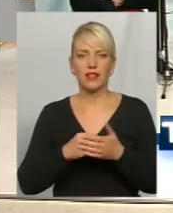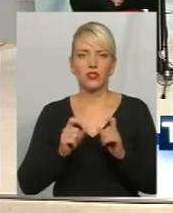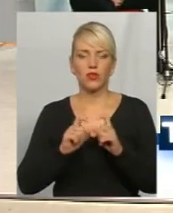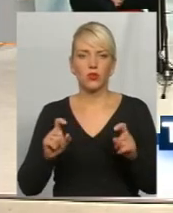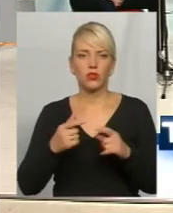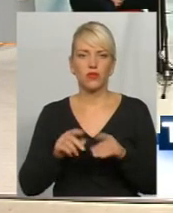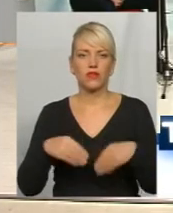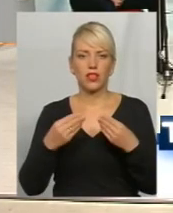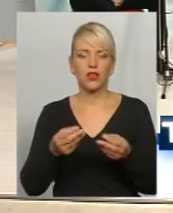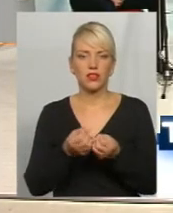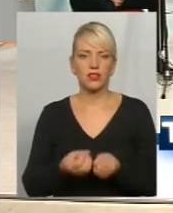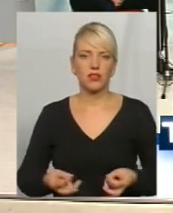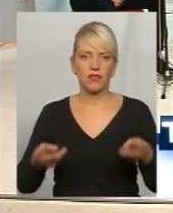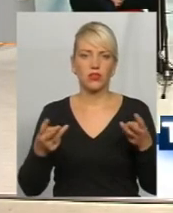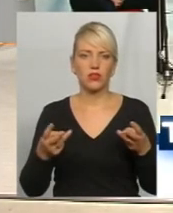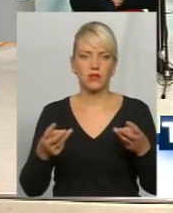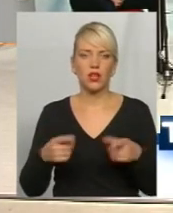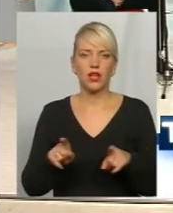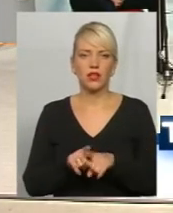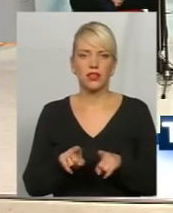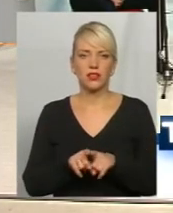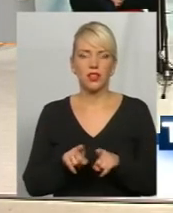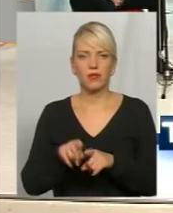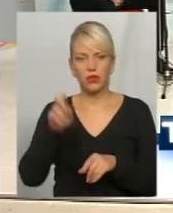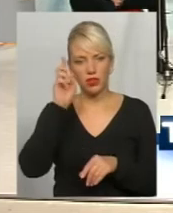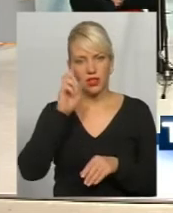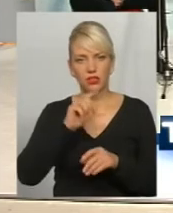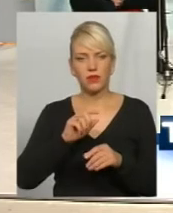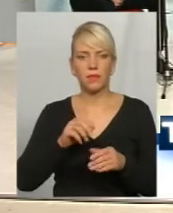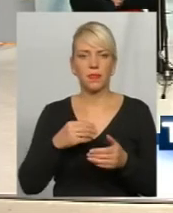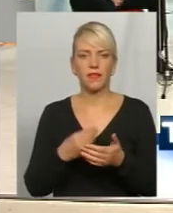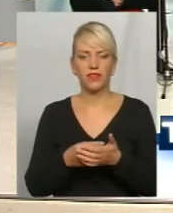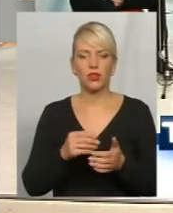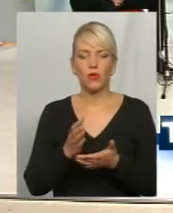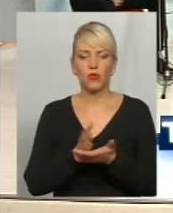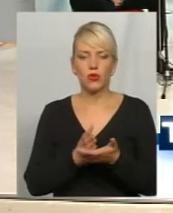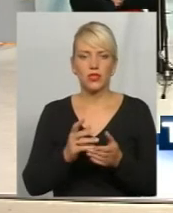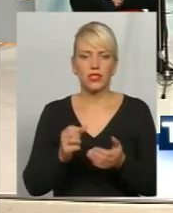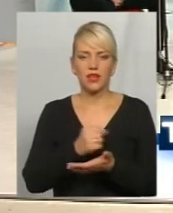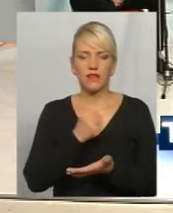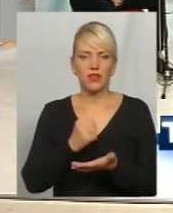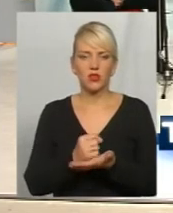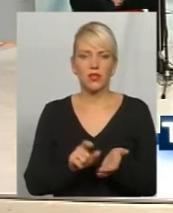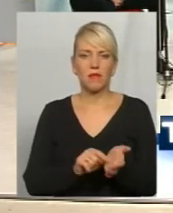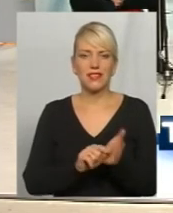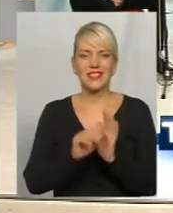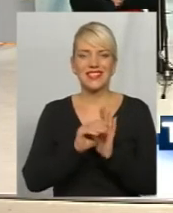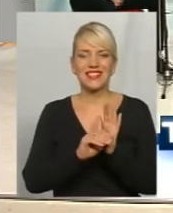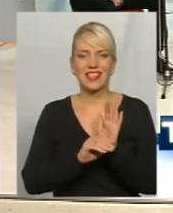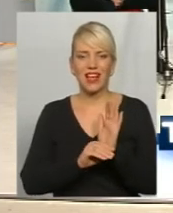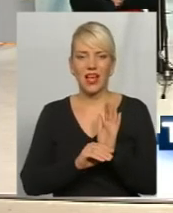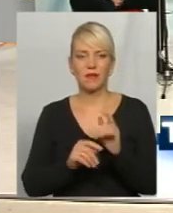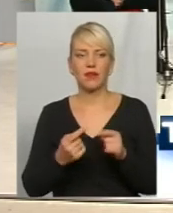видається свідоцтво. Так само Держфінпослуг затверджує ці пенсійні схеми таких недержавних пенсійних фондів.